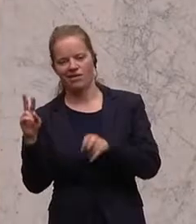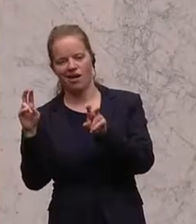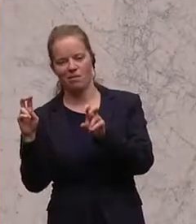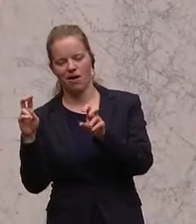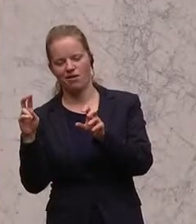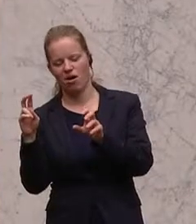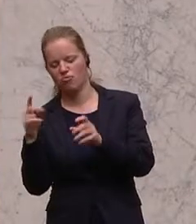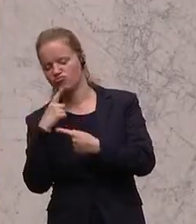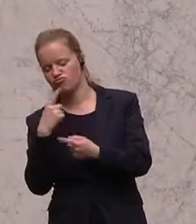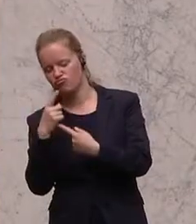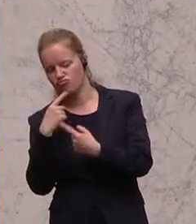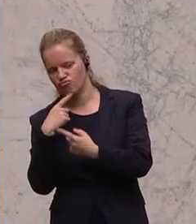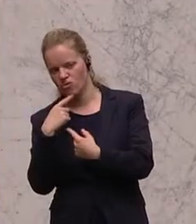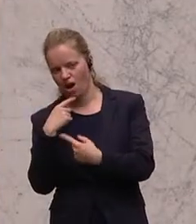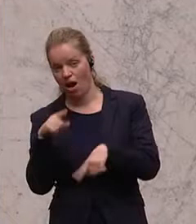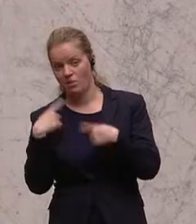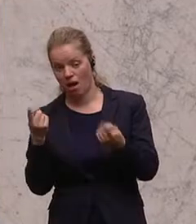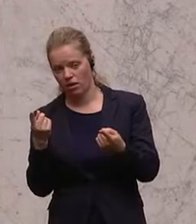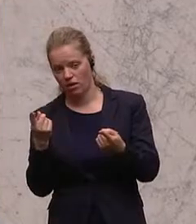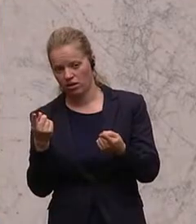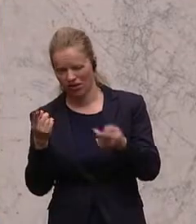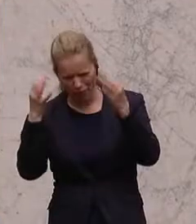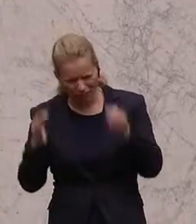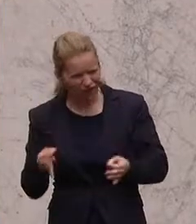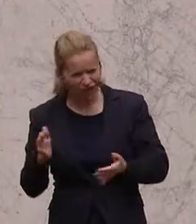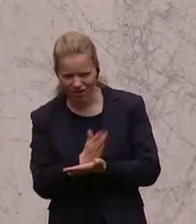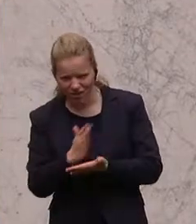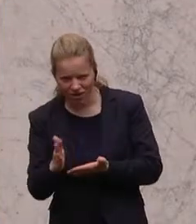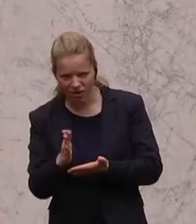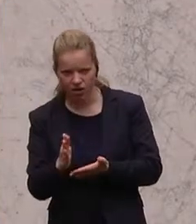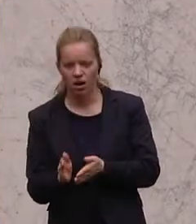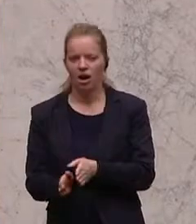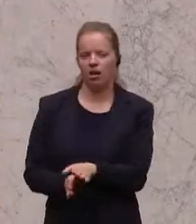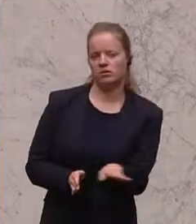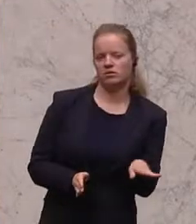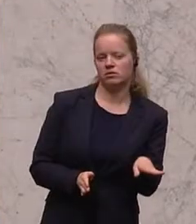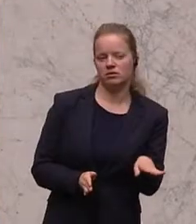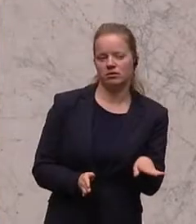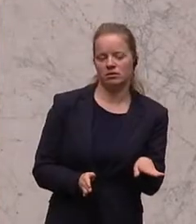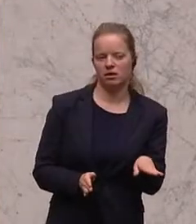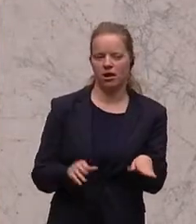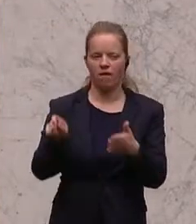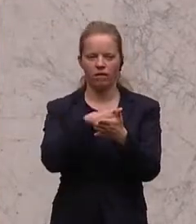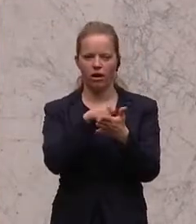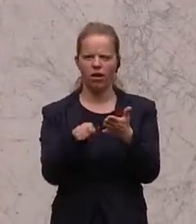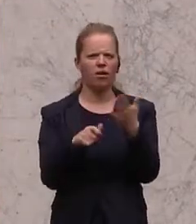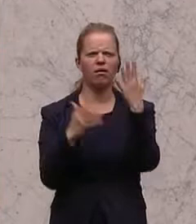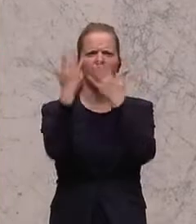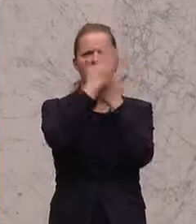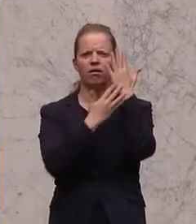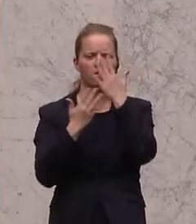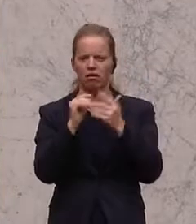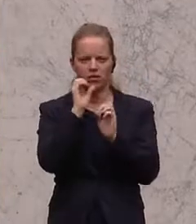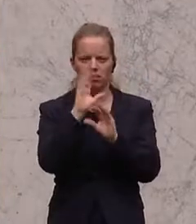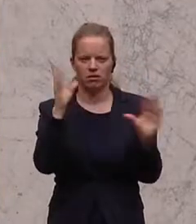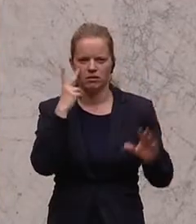wenn es um die Nagelprobe geht, links sich zu positionieren, so, dass es der Wähler nicht sieht, das ist